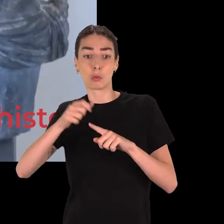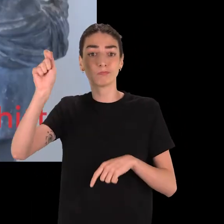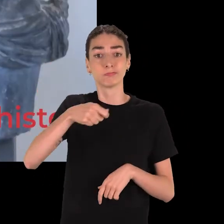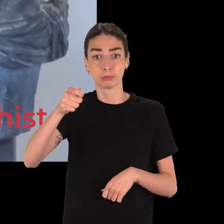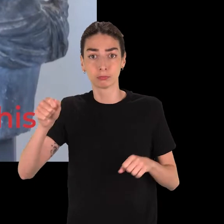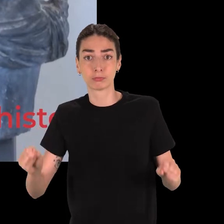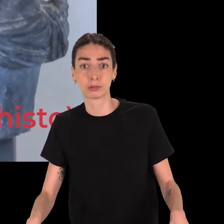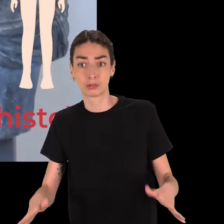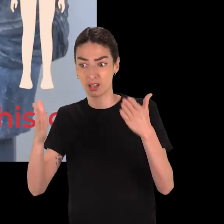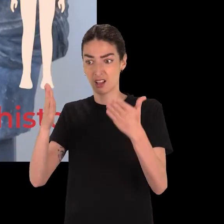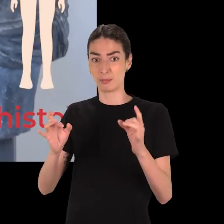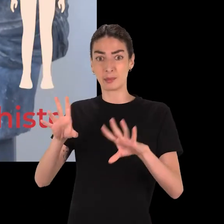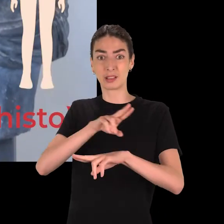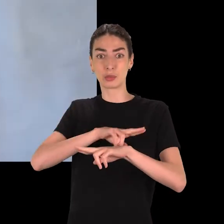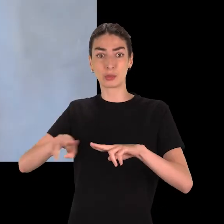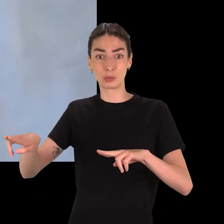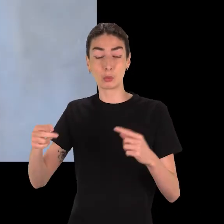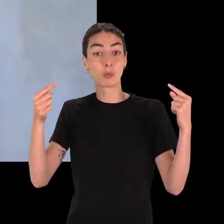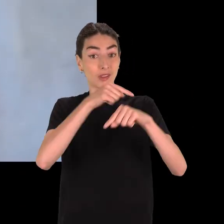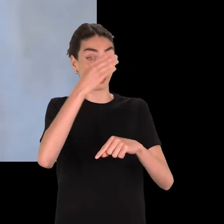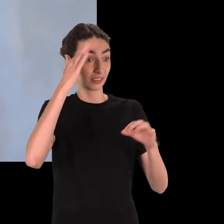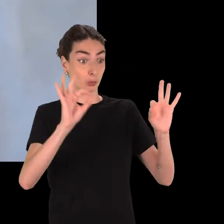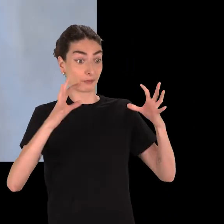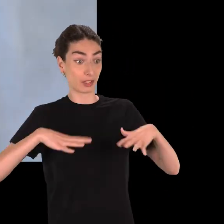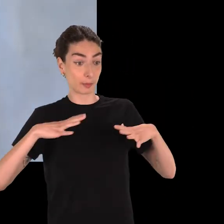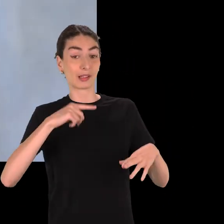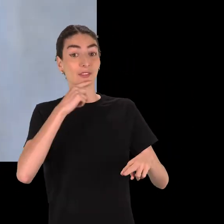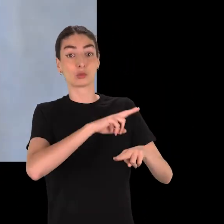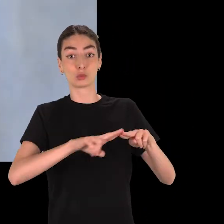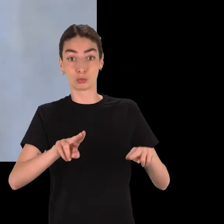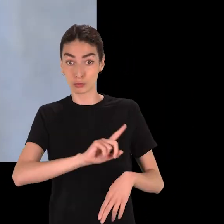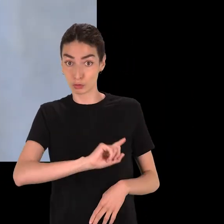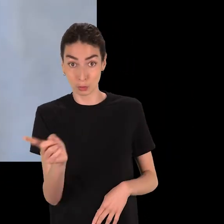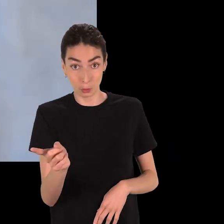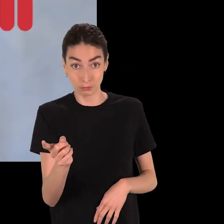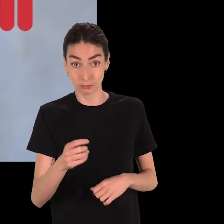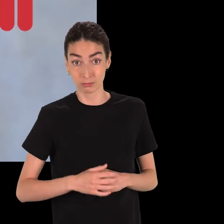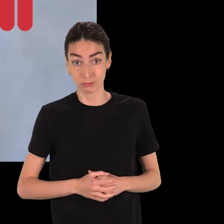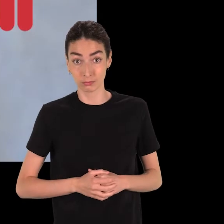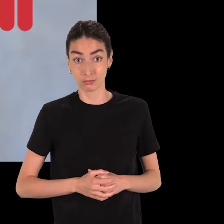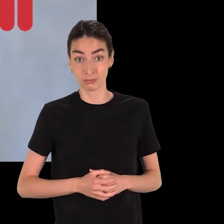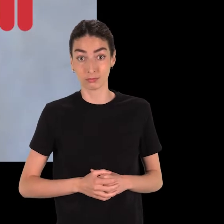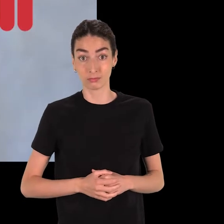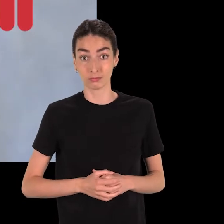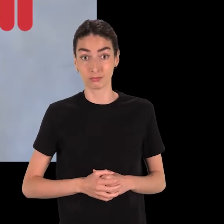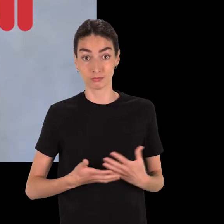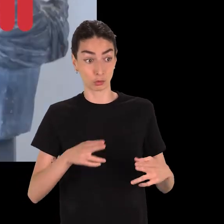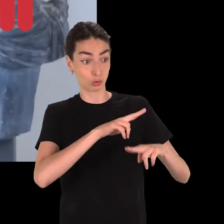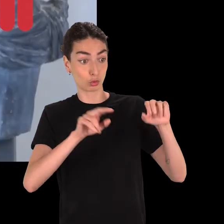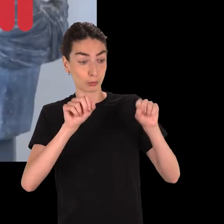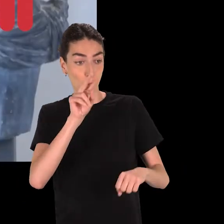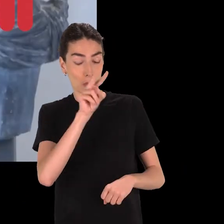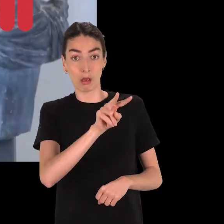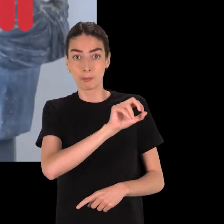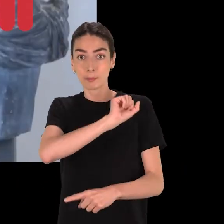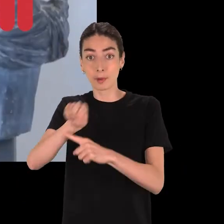un soldat qui a perdu ses armes est nu. Au contraire, le fait de ne pas porter de vêtements ne signifie pas forcément que l'on est nu. La